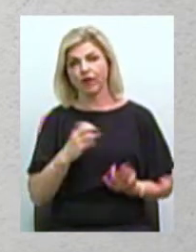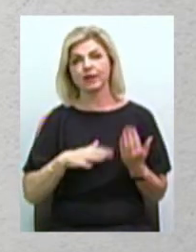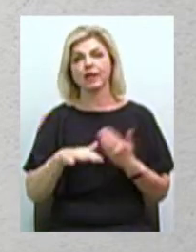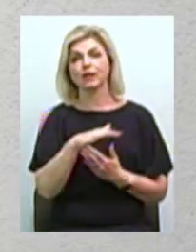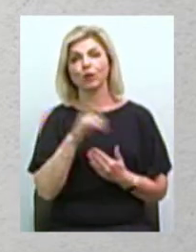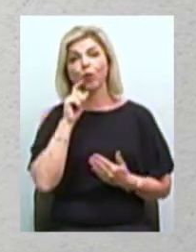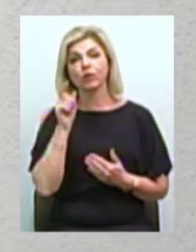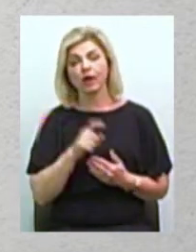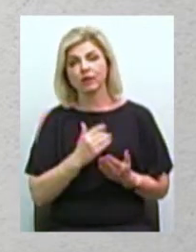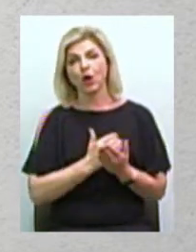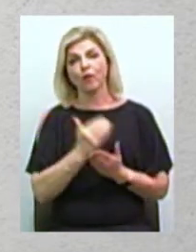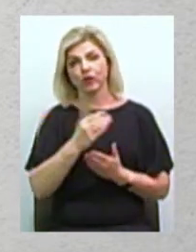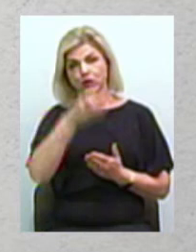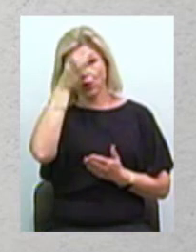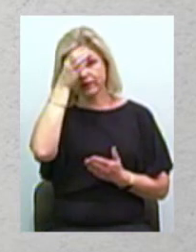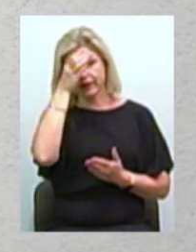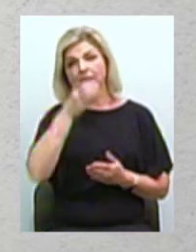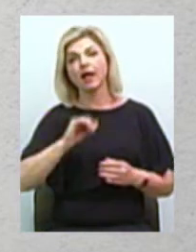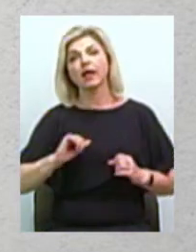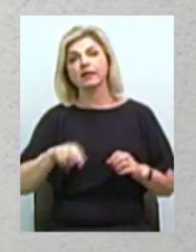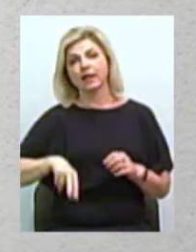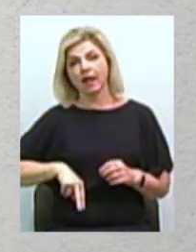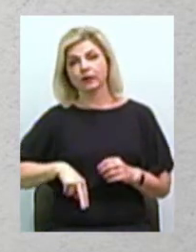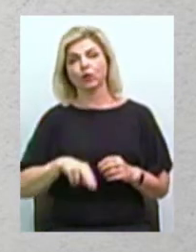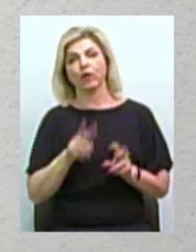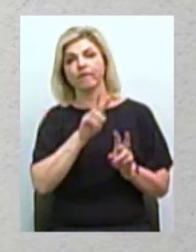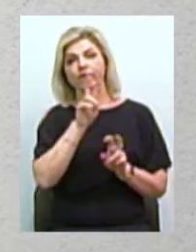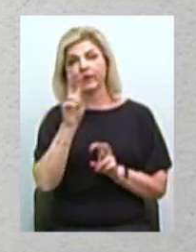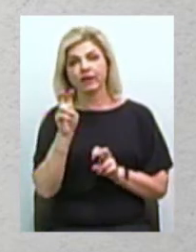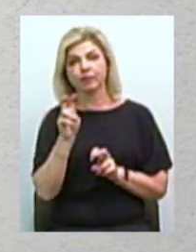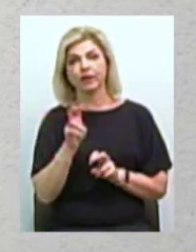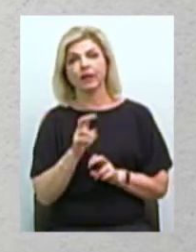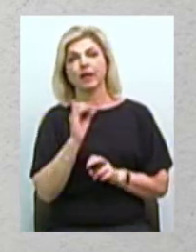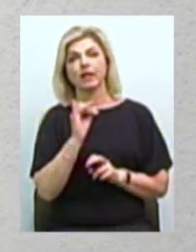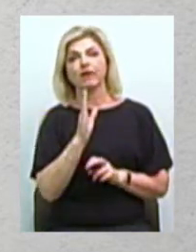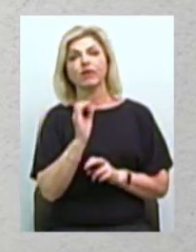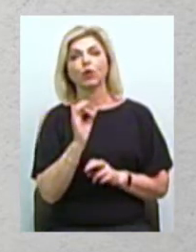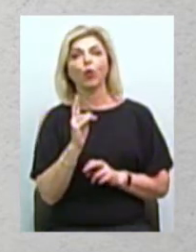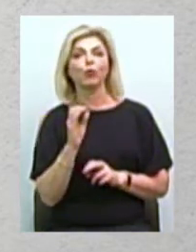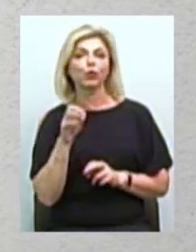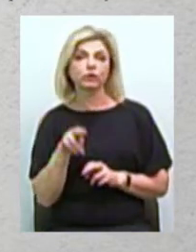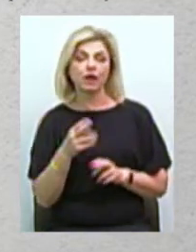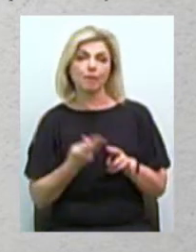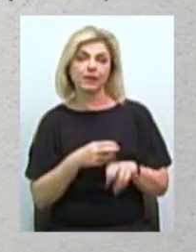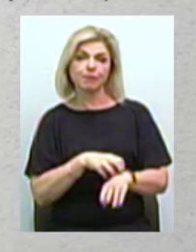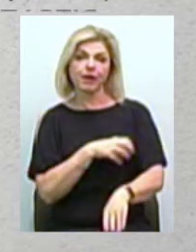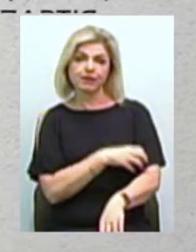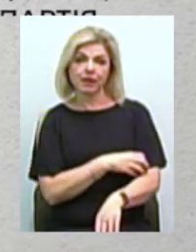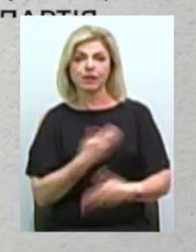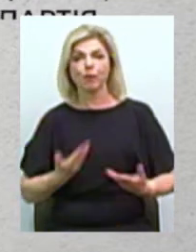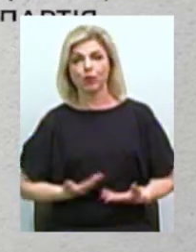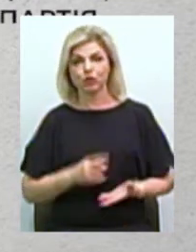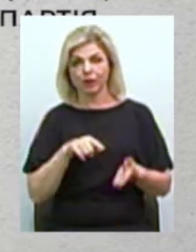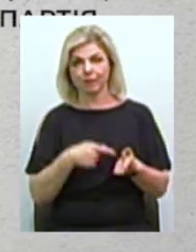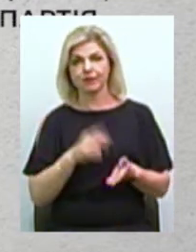Освіта вища Директор товариства з обмеженою відповідальністю Івеко Бут Безпартійний Проживає в